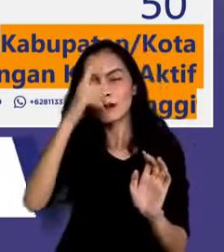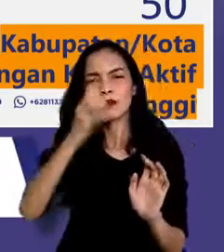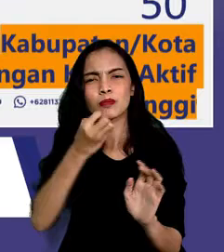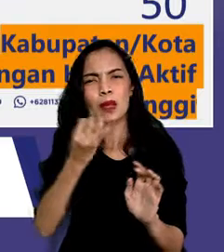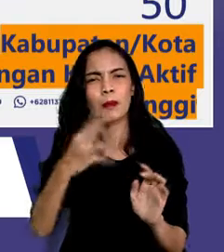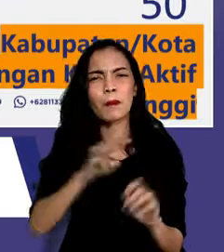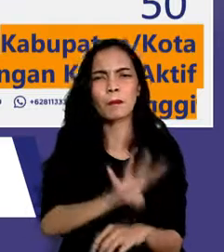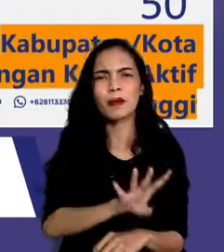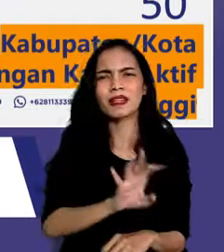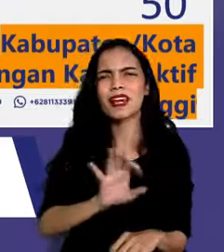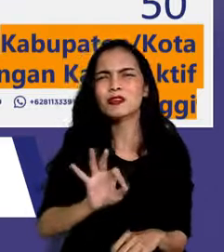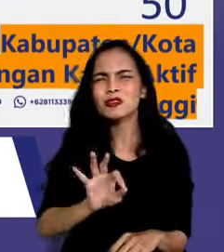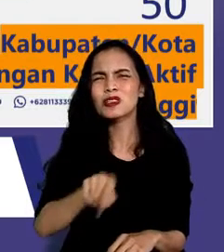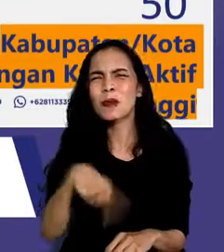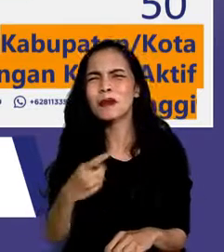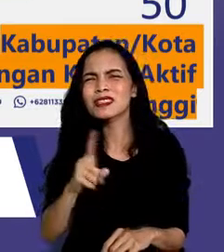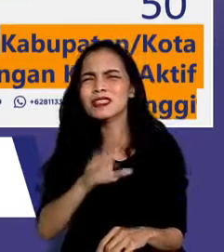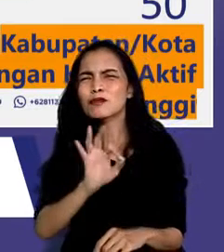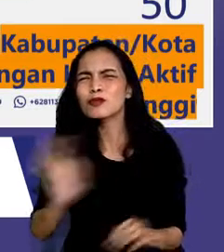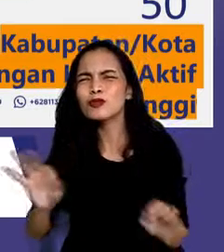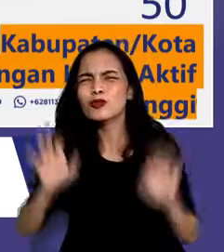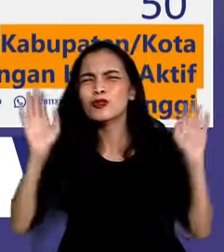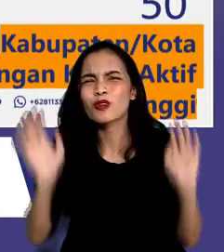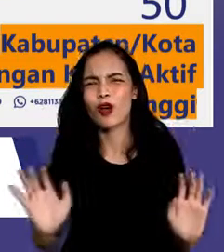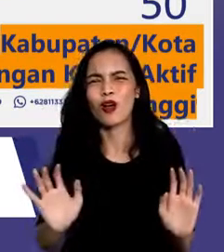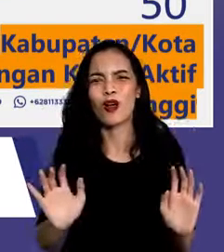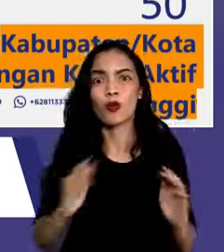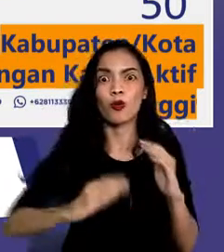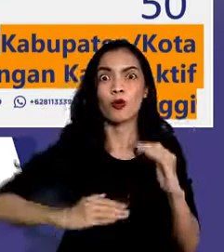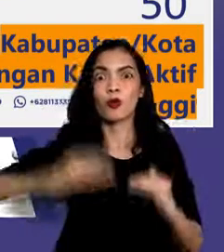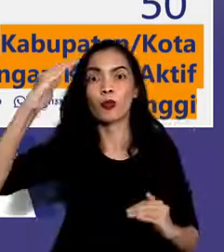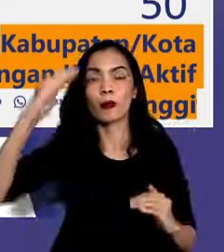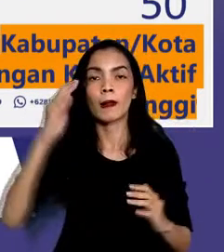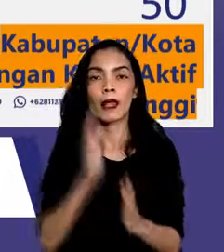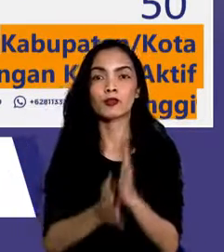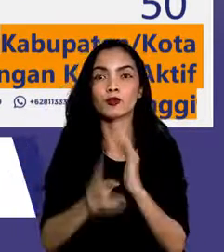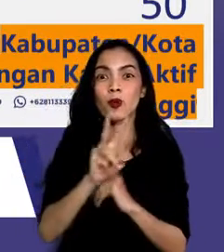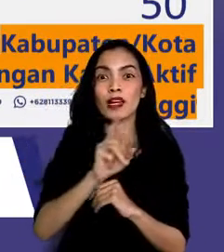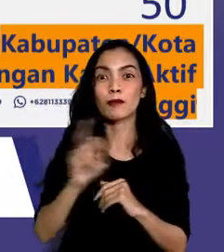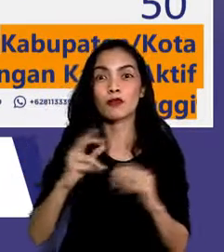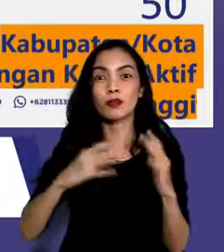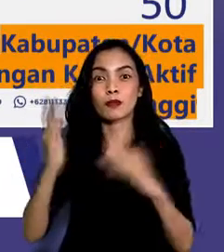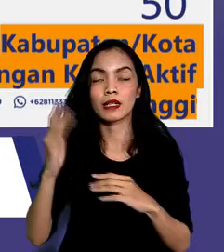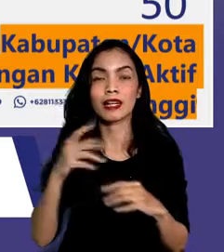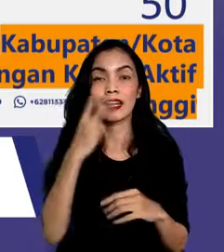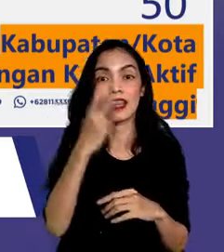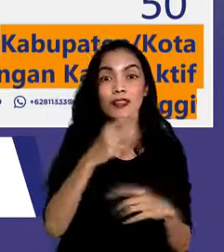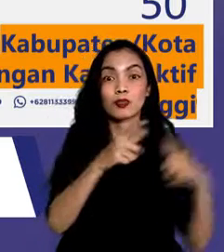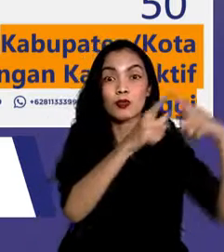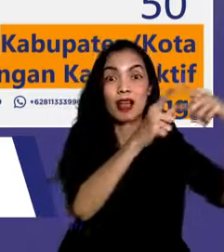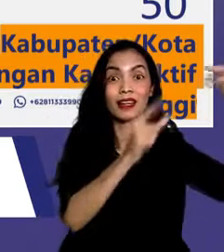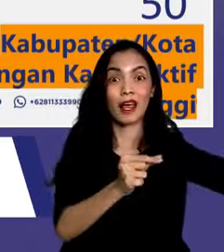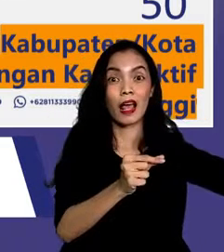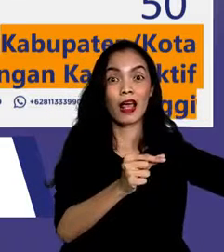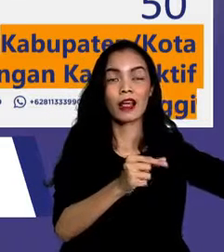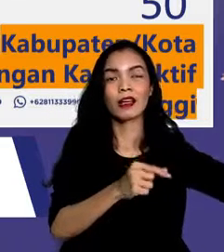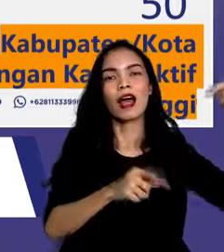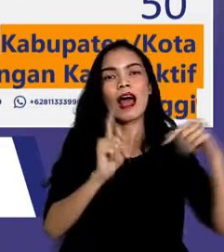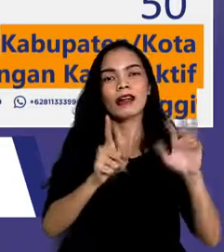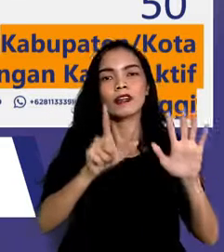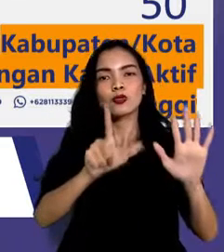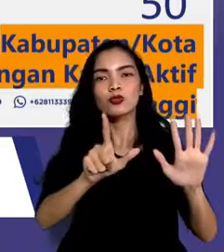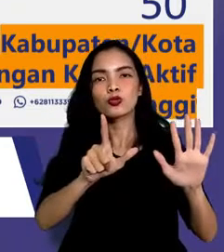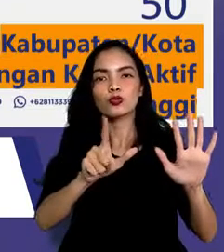sampai dengan 1.000 kasus saja. Seperti yang terlihat di layar, bahwa di Pulau Sumatera terdapat 7